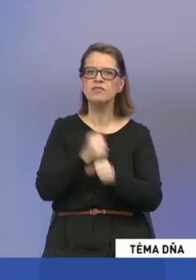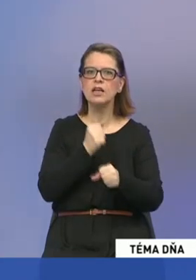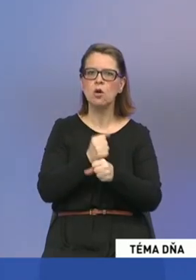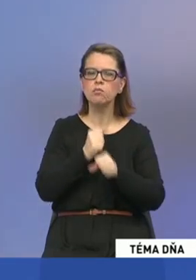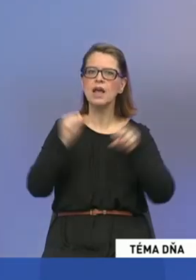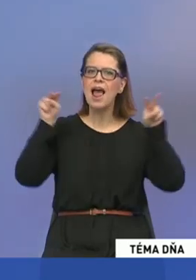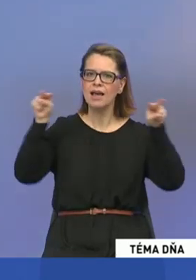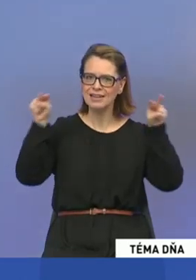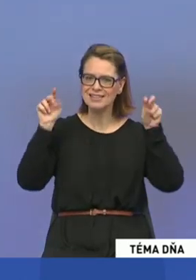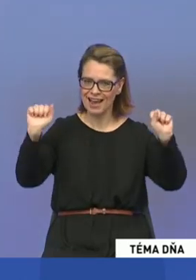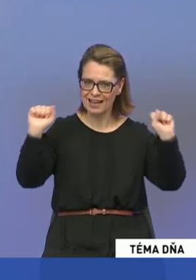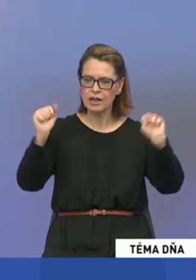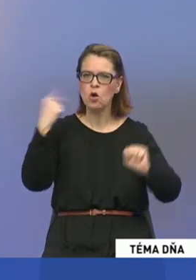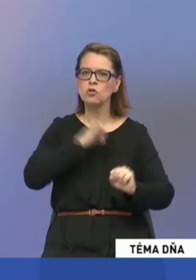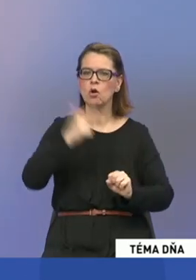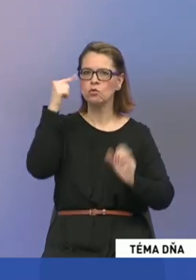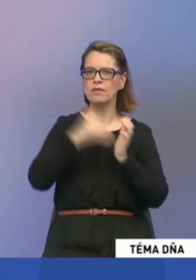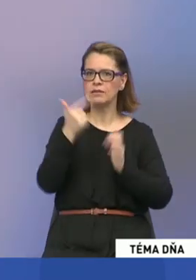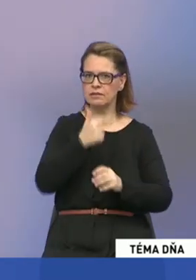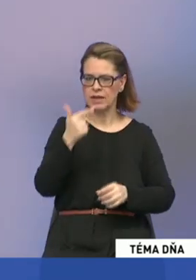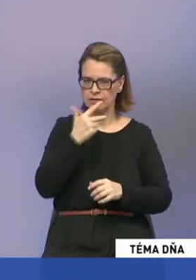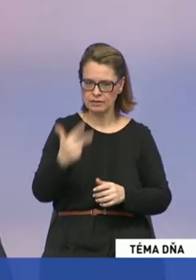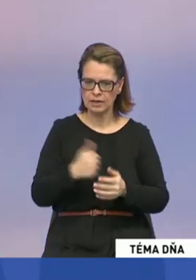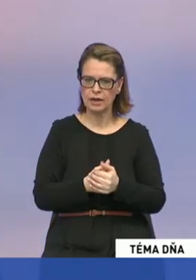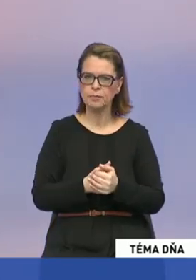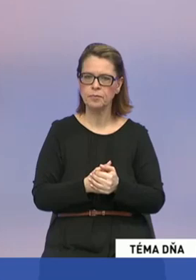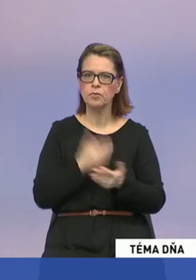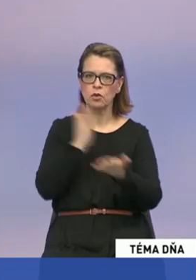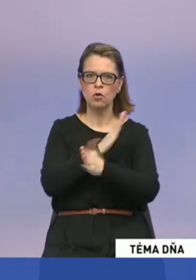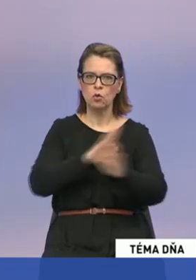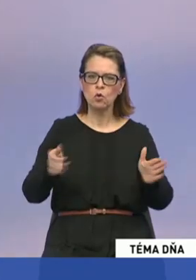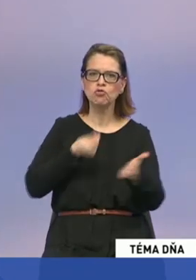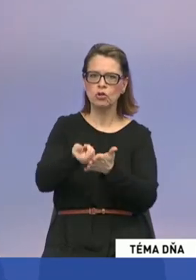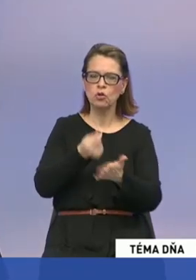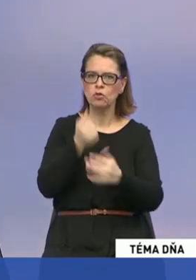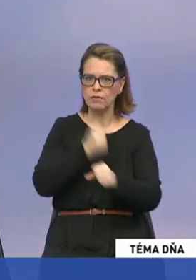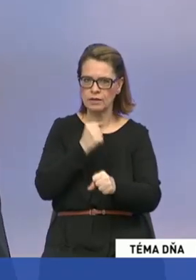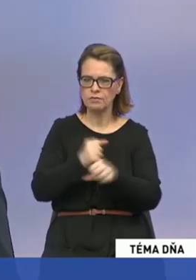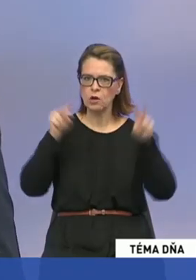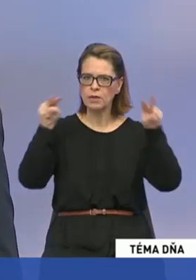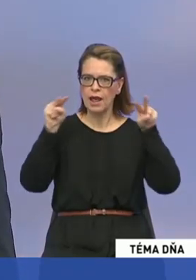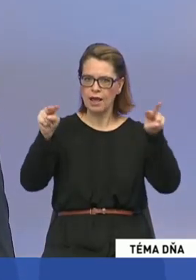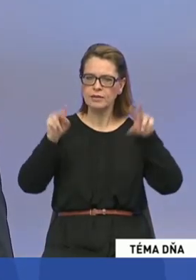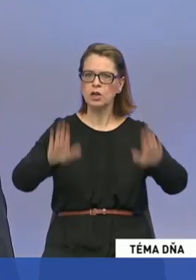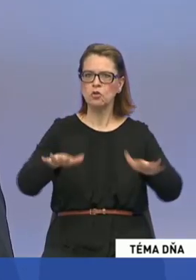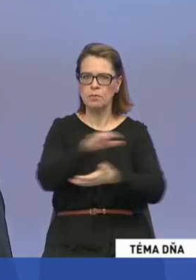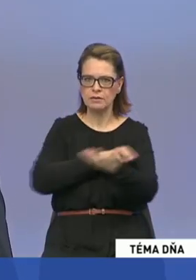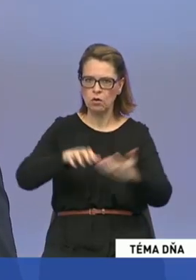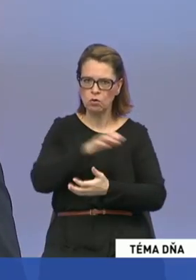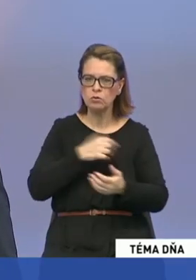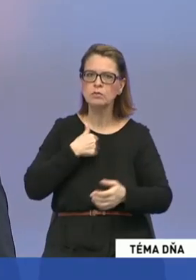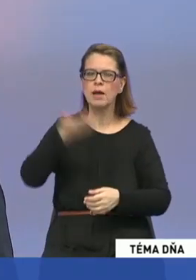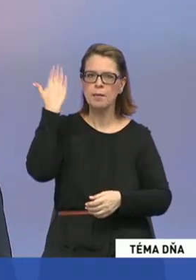elektrickej energie už od roku 2023. Ukočenie dotovania výroby elektriny z domáceho úhlia sme mali